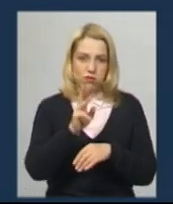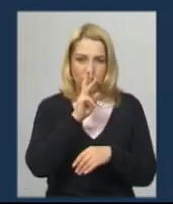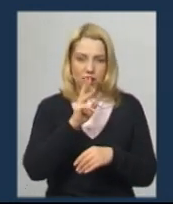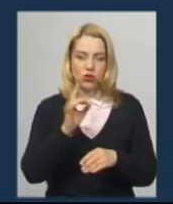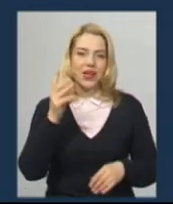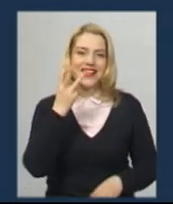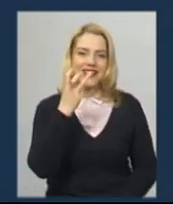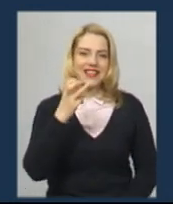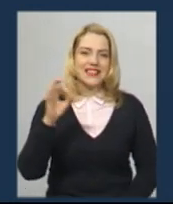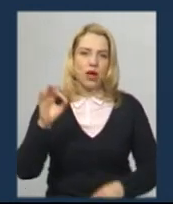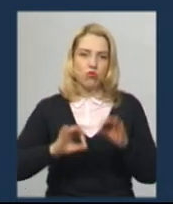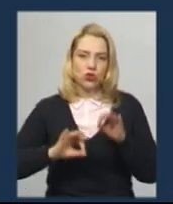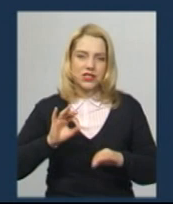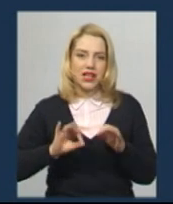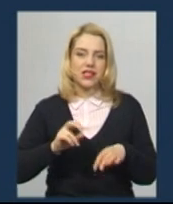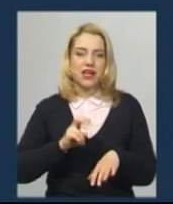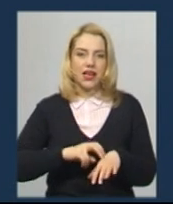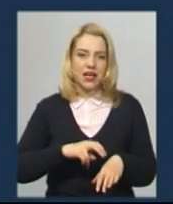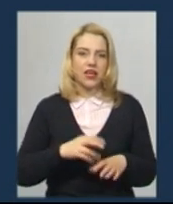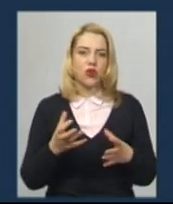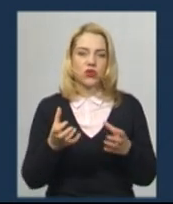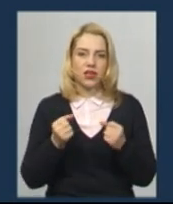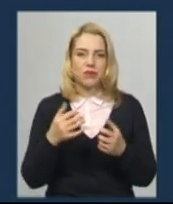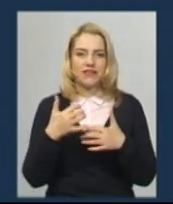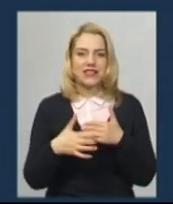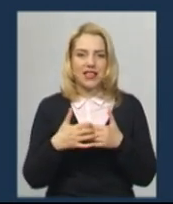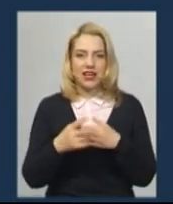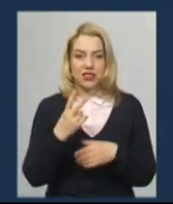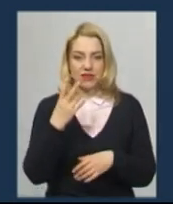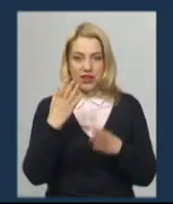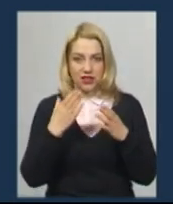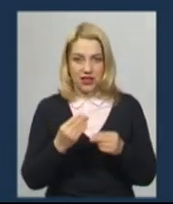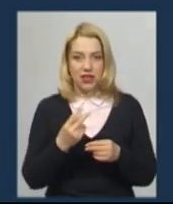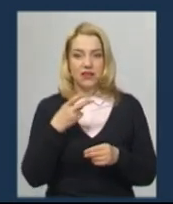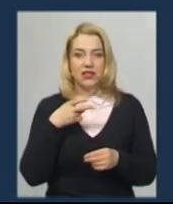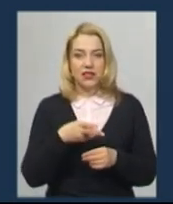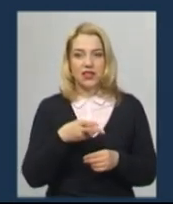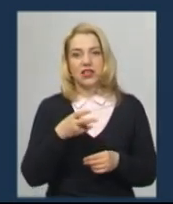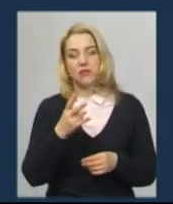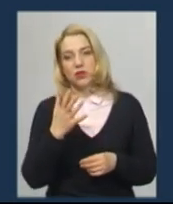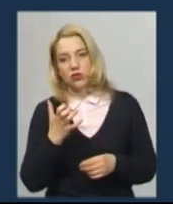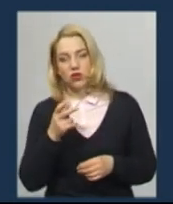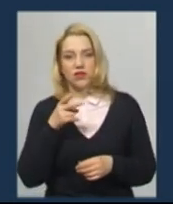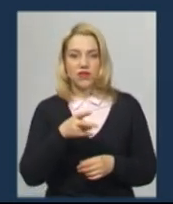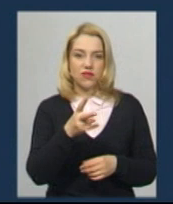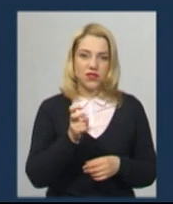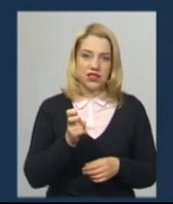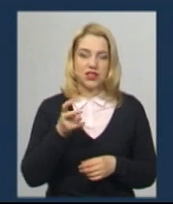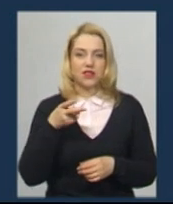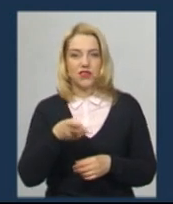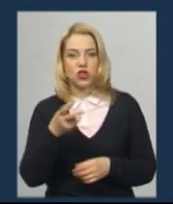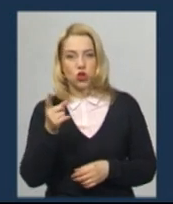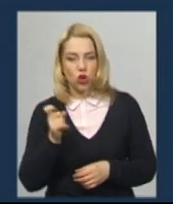300%. Лікарі отримали в середньому за два дні 2500, 2200, 2100. Медичні